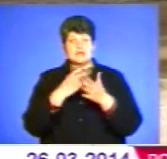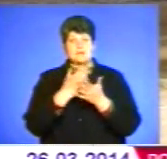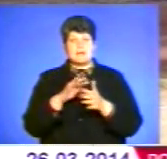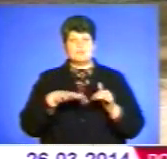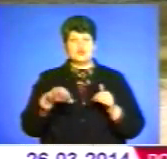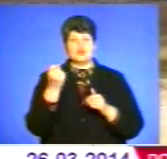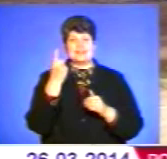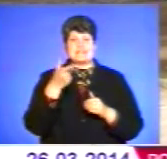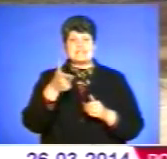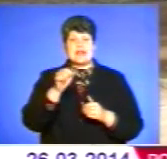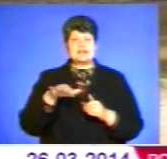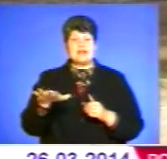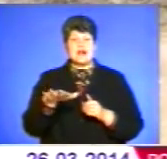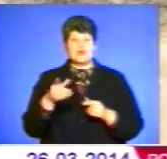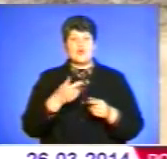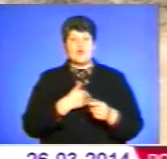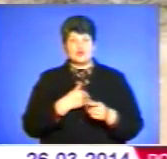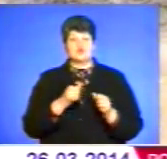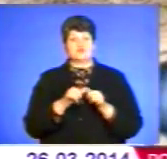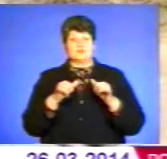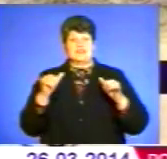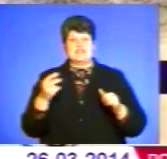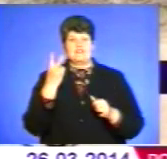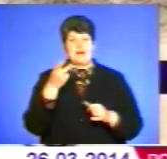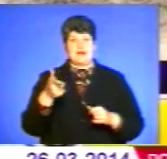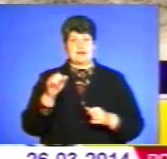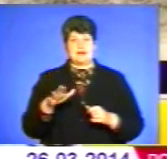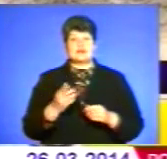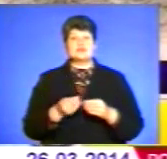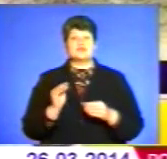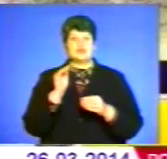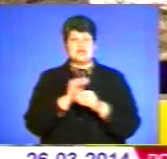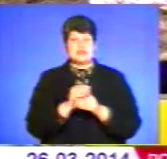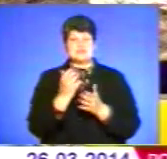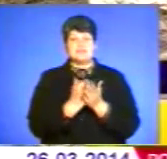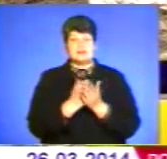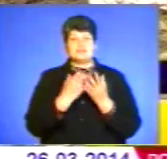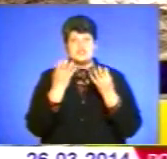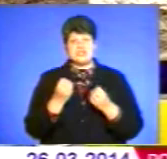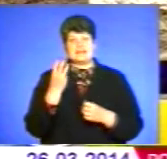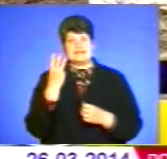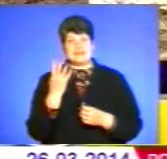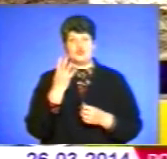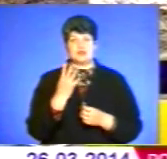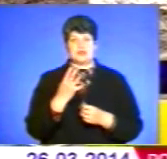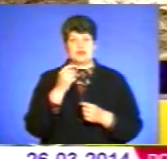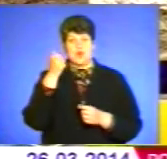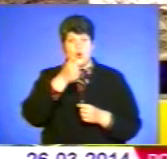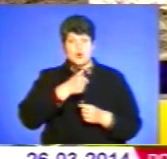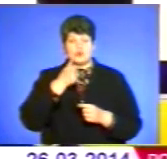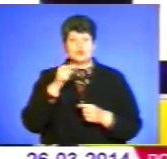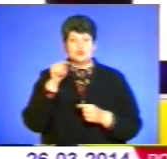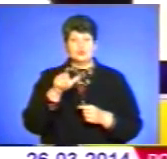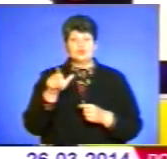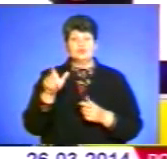11 гектарів. Його планують розширити на 2 гектари. Це додасть запасів каменю ще на 3-4 роки. Таким чином